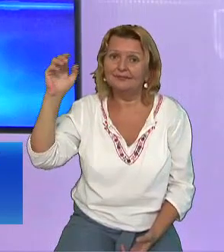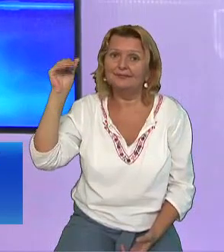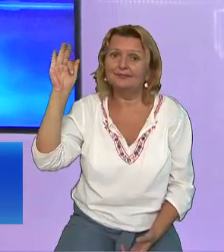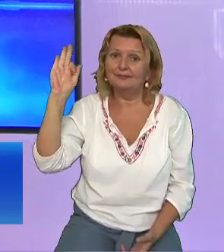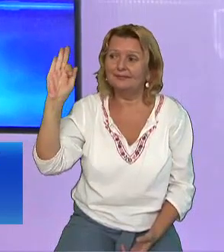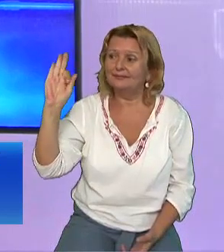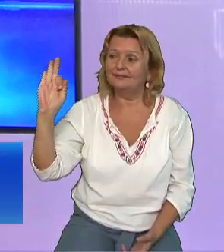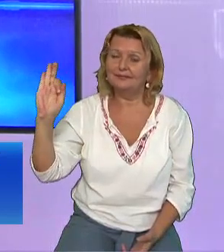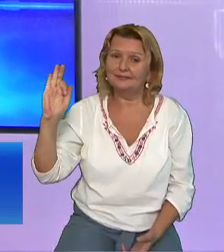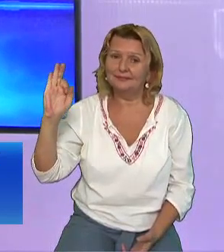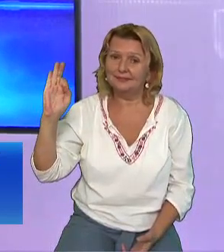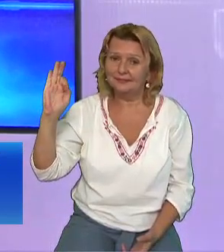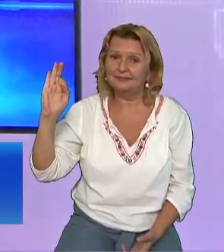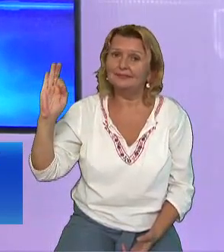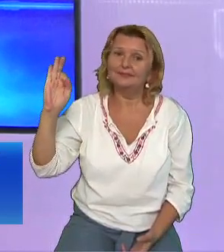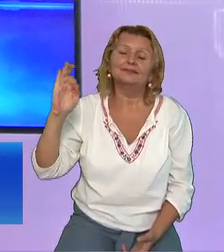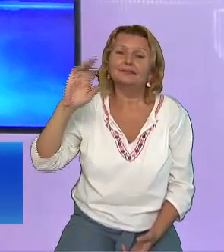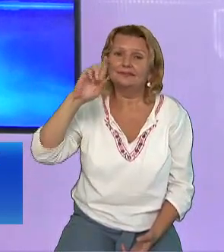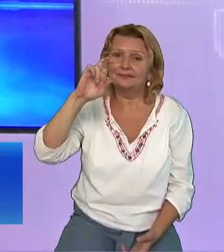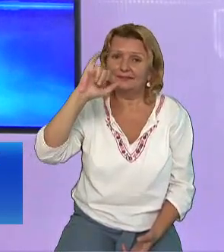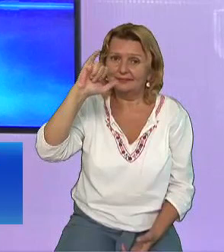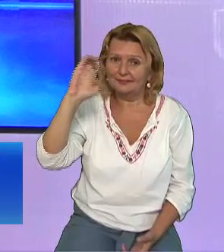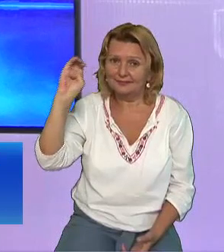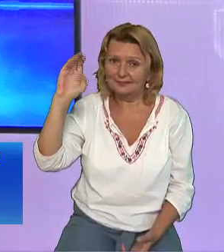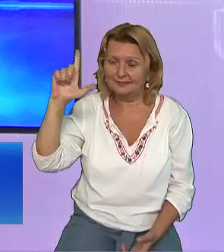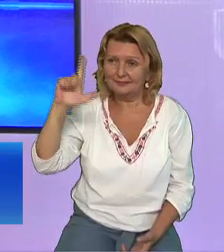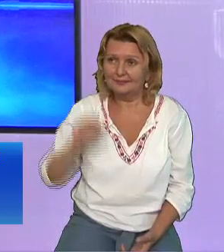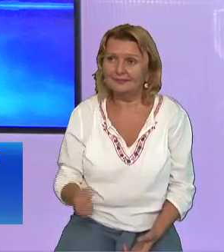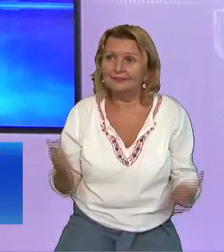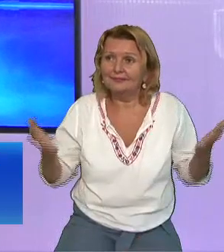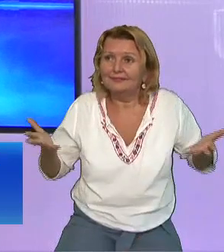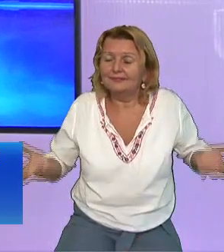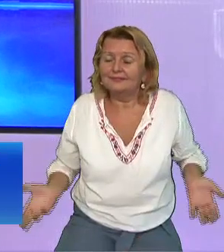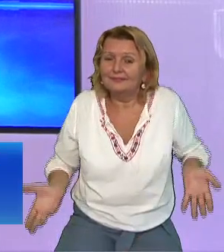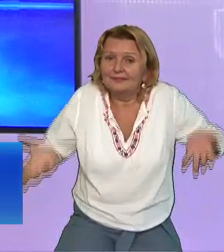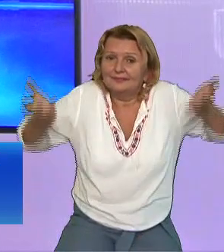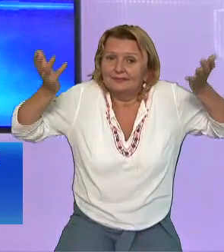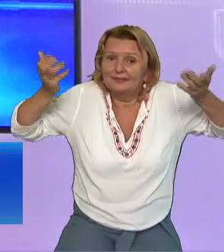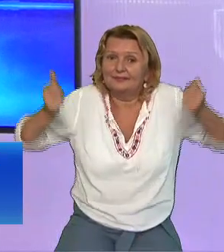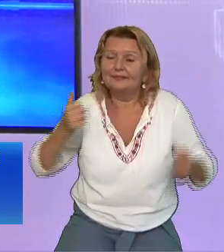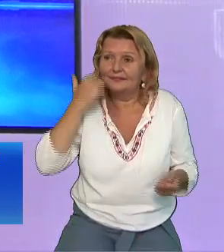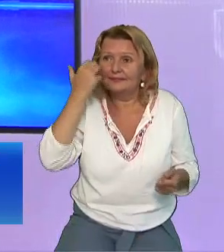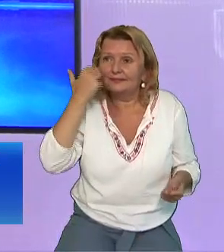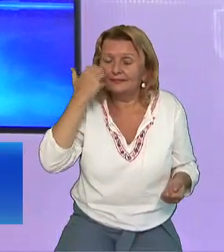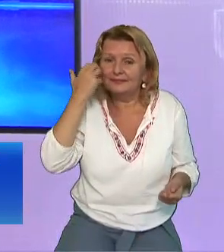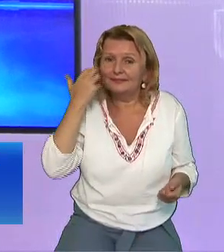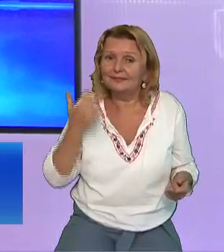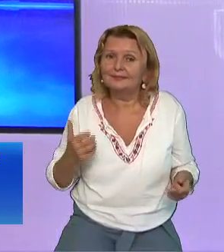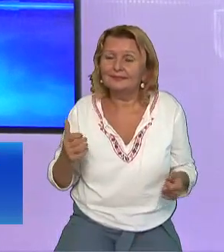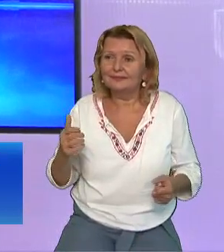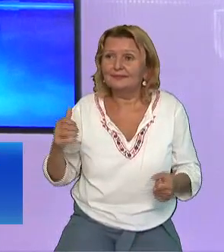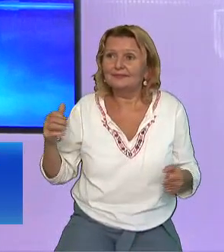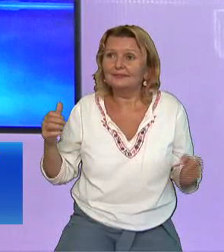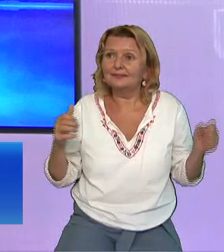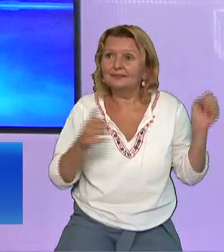Iisus Hristos Care prin puterea care era în sine însuși A înviat atunci când îngerul a spus Fiul lui Dumnezeu Ieși afară, tatăl tău te cheamă Și Iisus